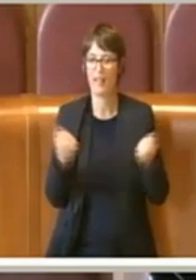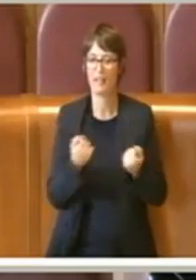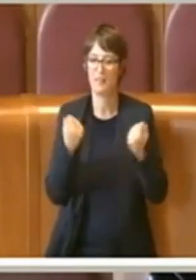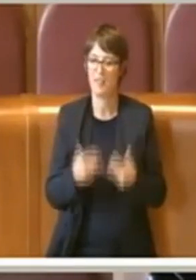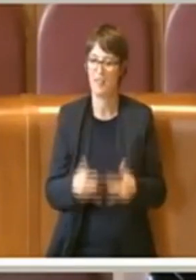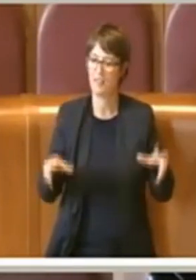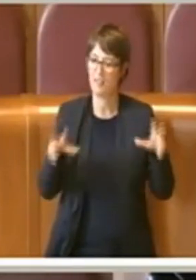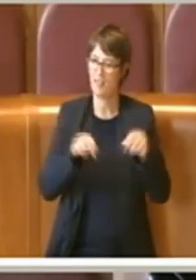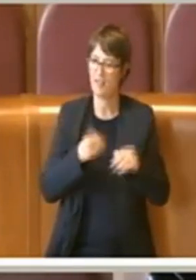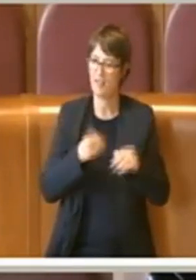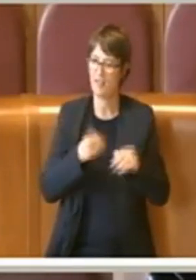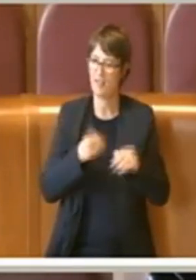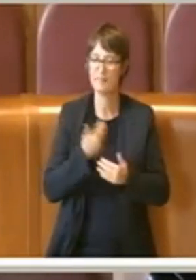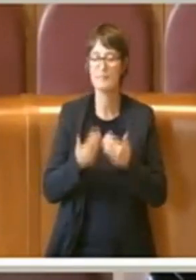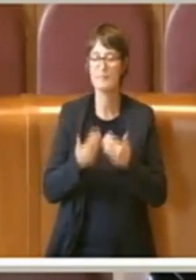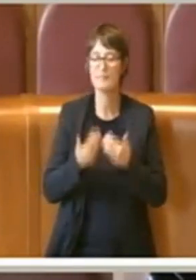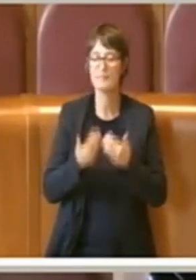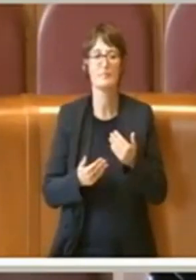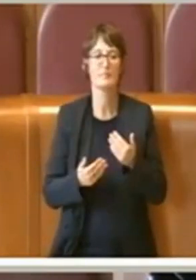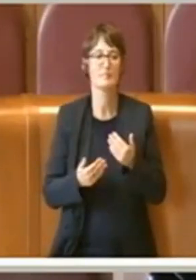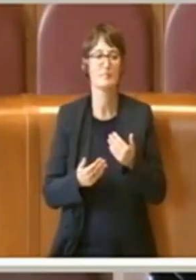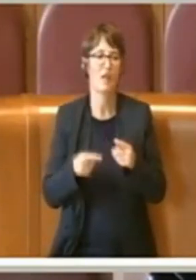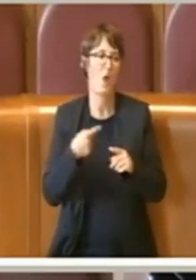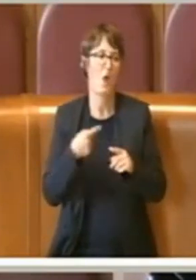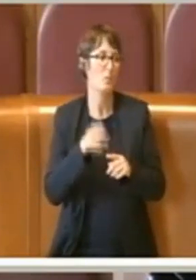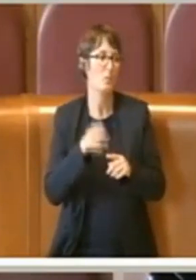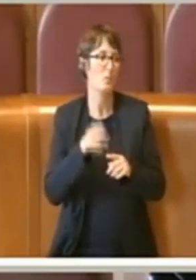al lavoro e al grande lavoro che viene fatto su questo tema. Grazie.